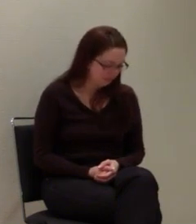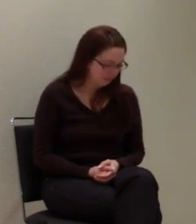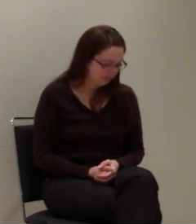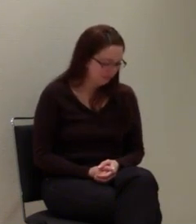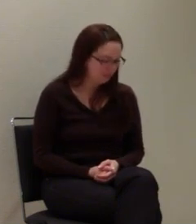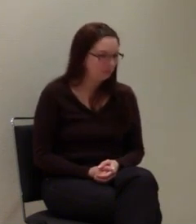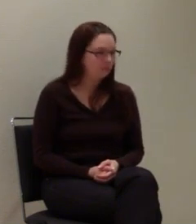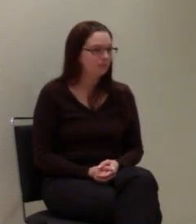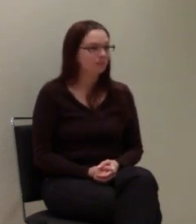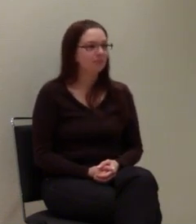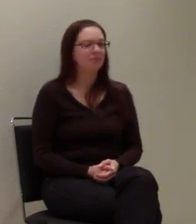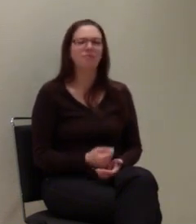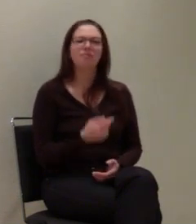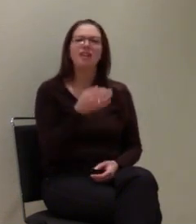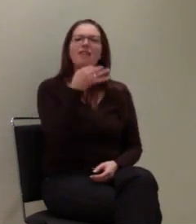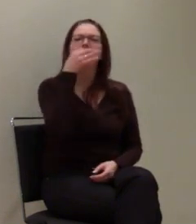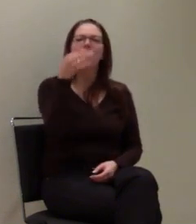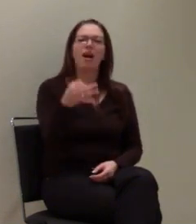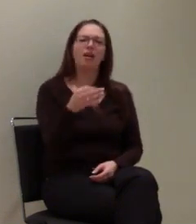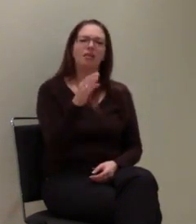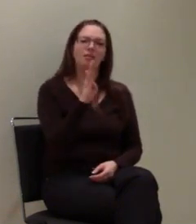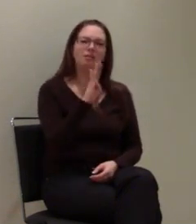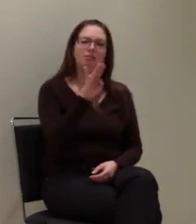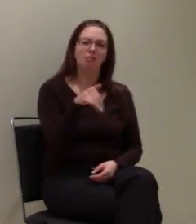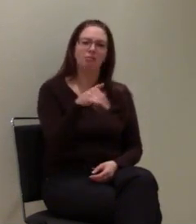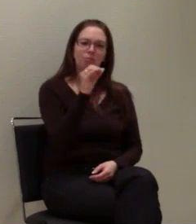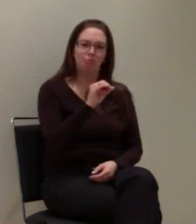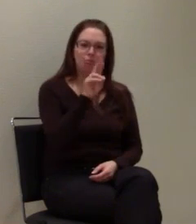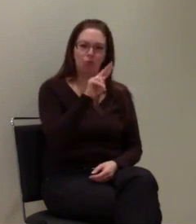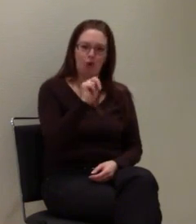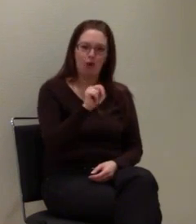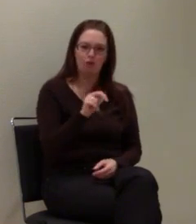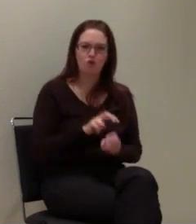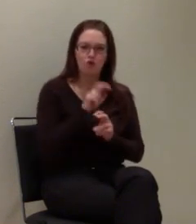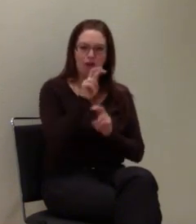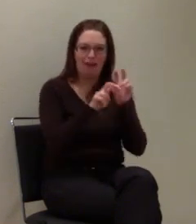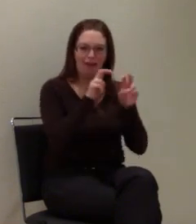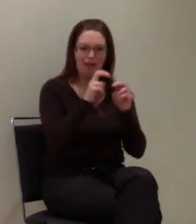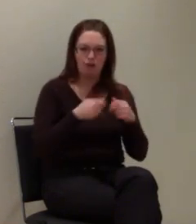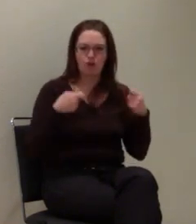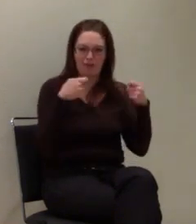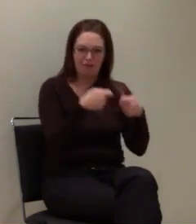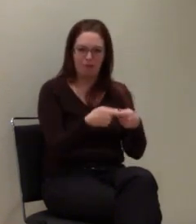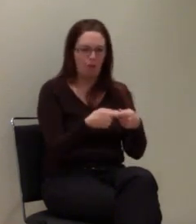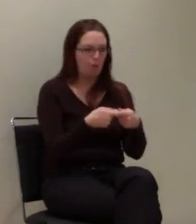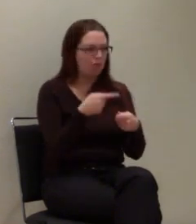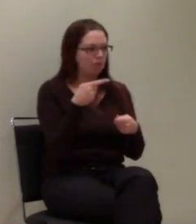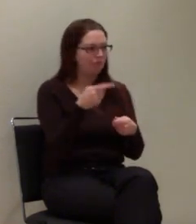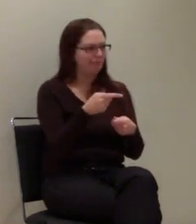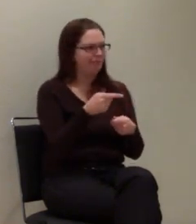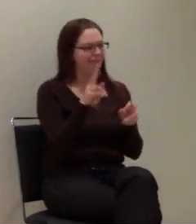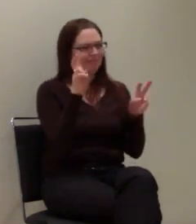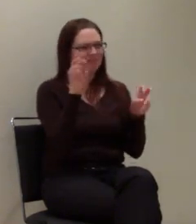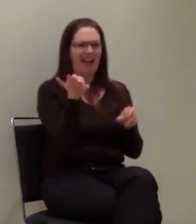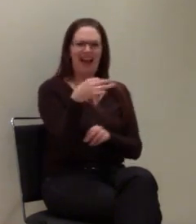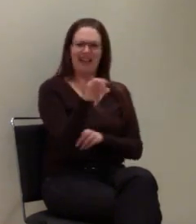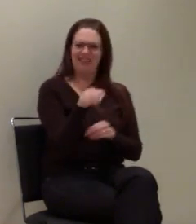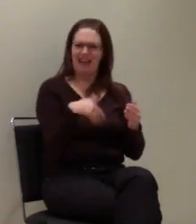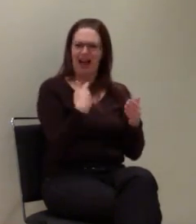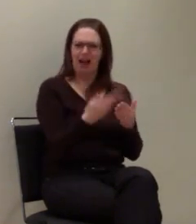Ist die Björn-Steiger-Stiftung der universelle Anbieter für